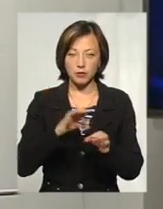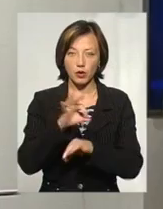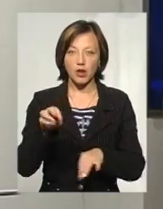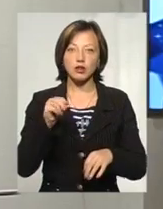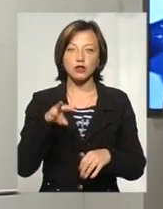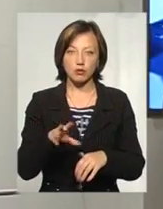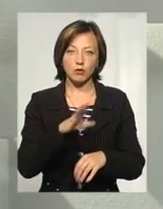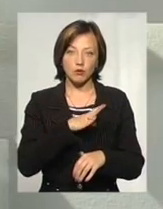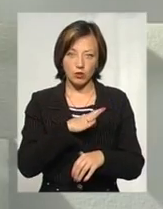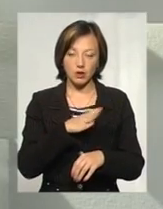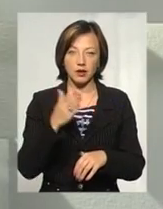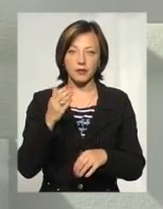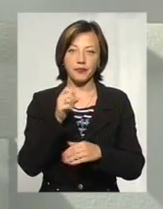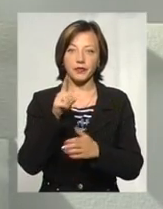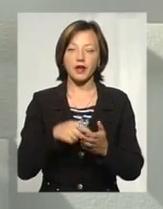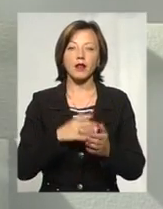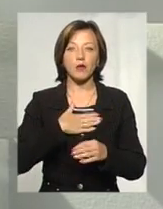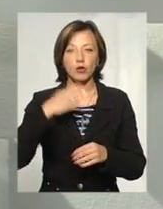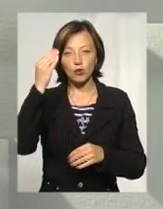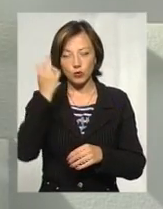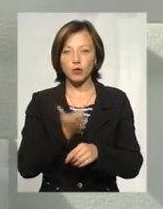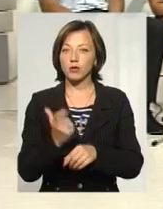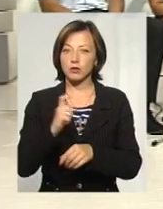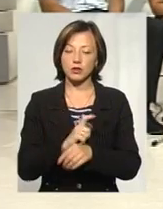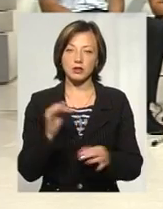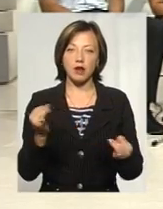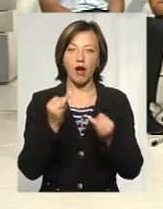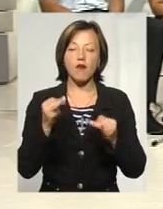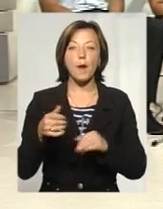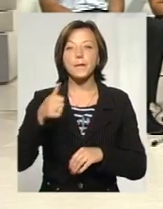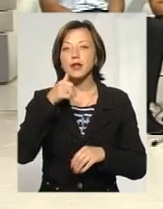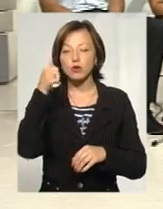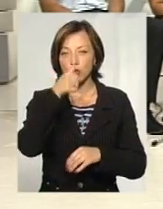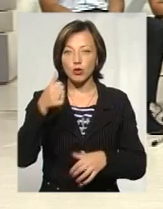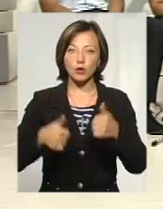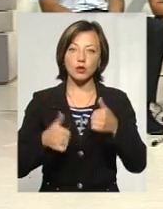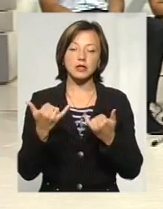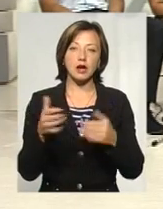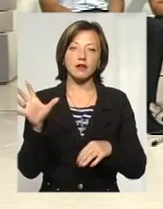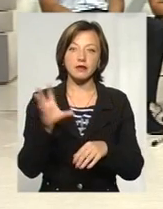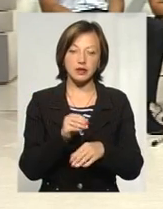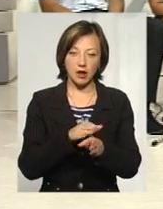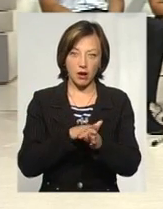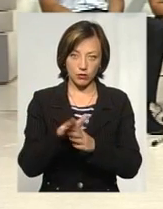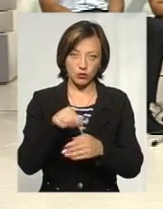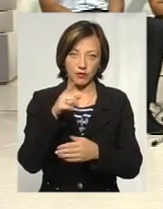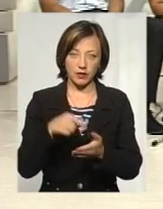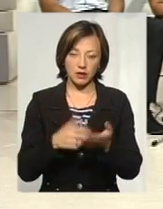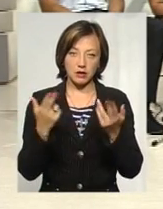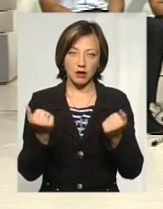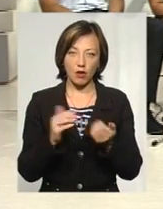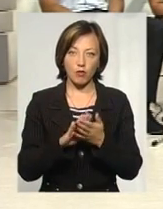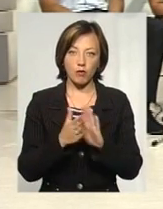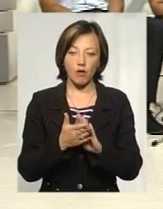були? На мою думку, значно. А ті проєкти, які прийшли конкурс у минулому році, зараз вже всі реалізовані? Так, умовою